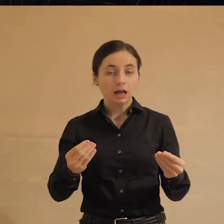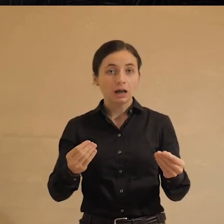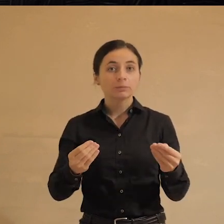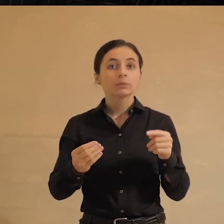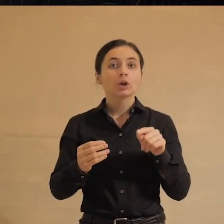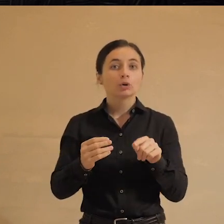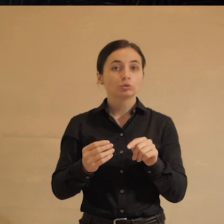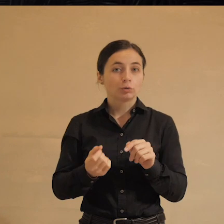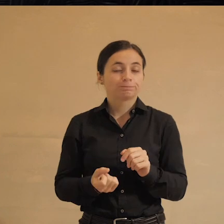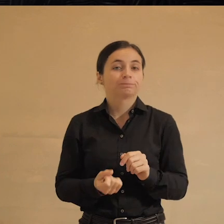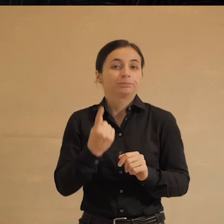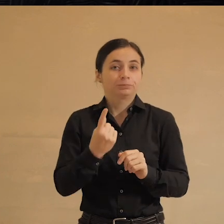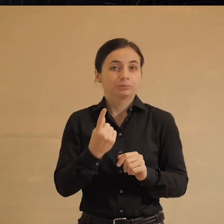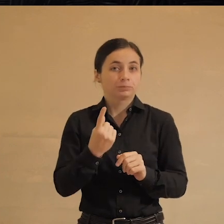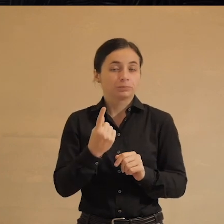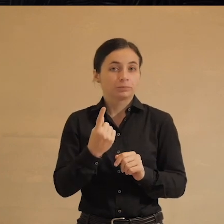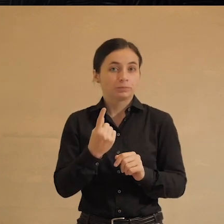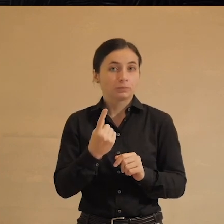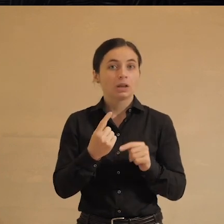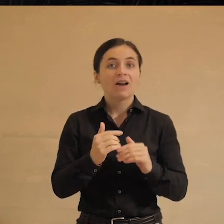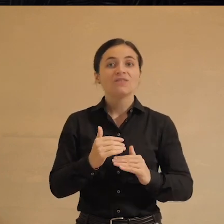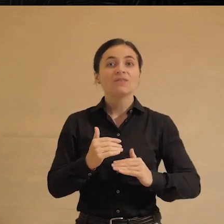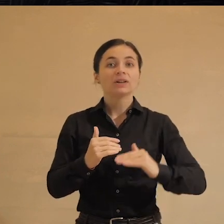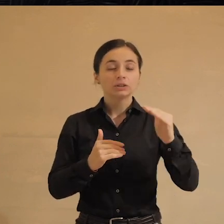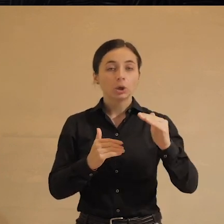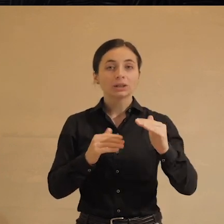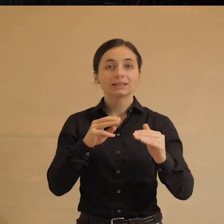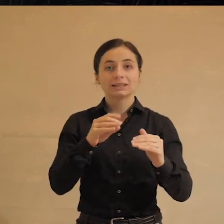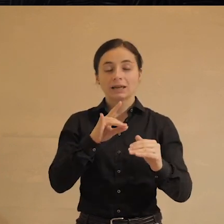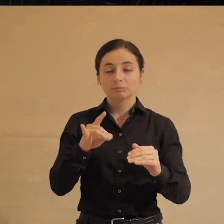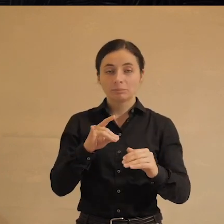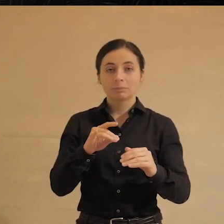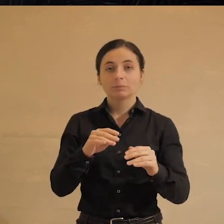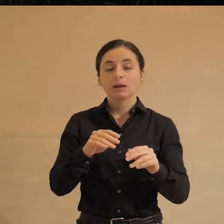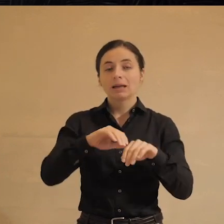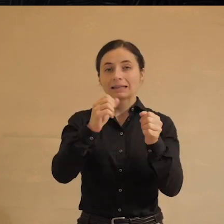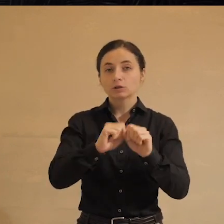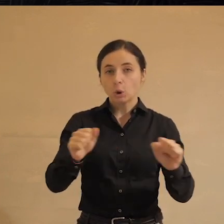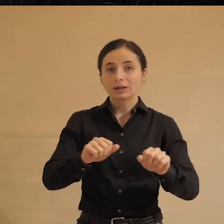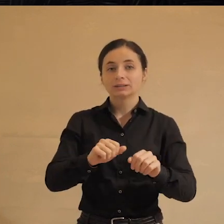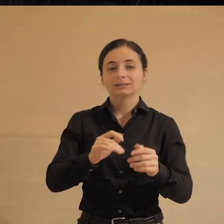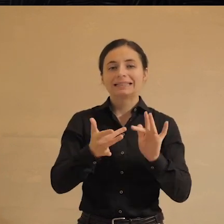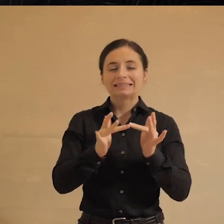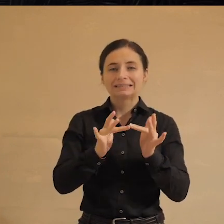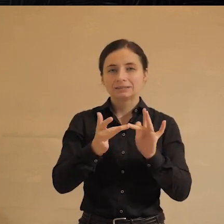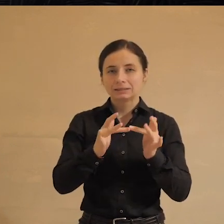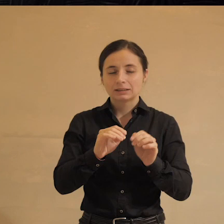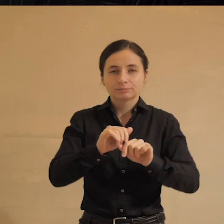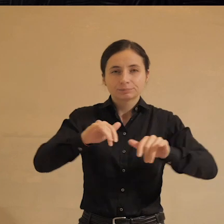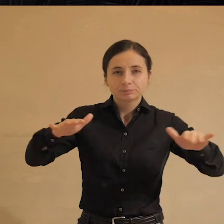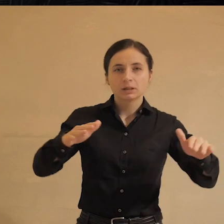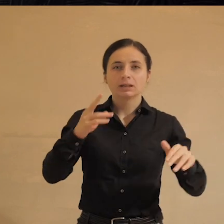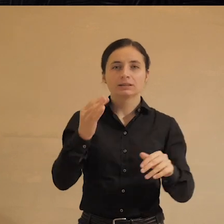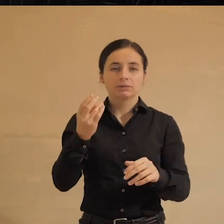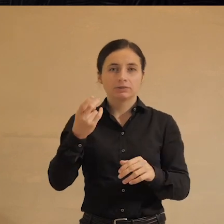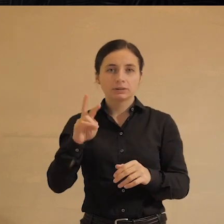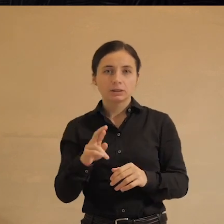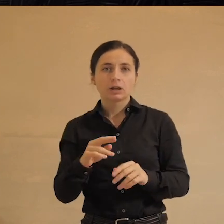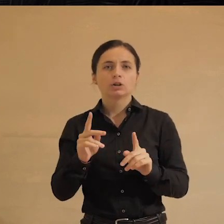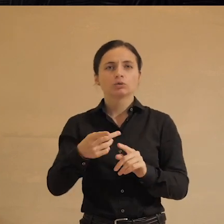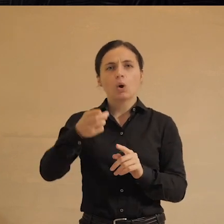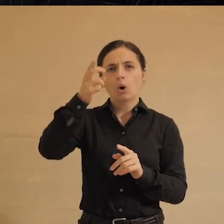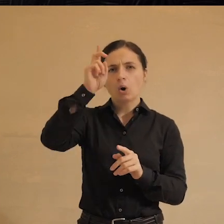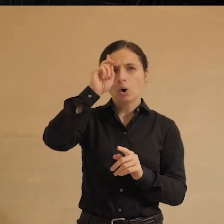высокие темпы цифровизации общества. Есть и такие точки зрения, что там Госдеп